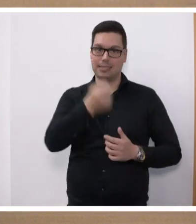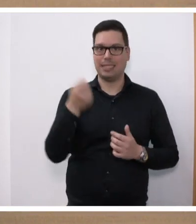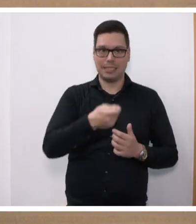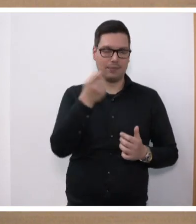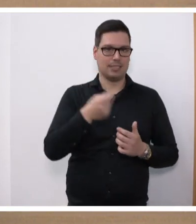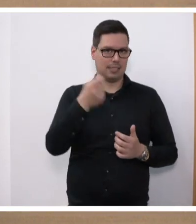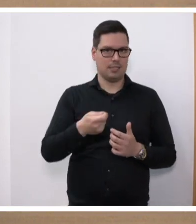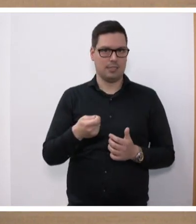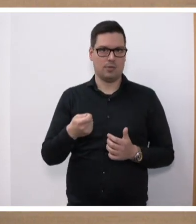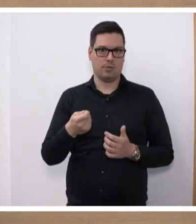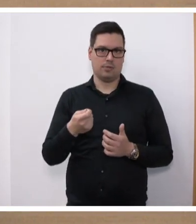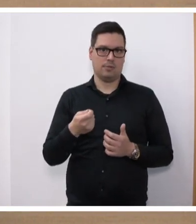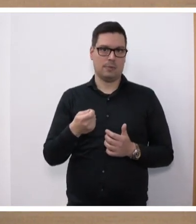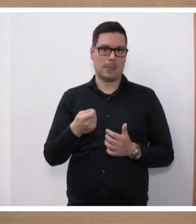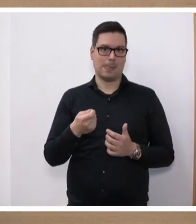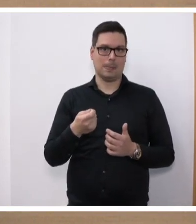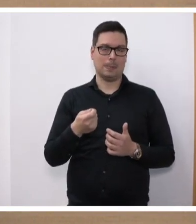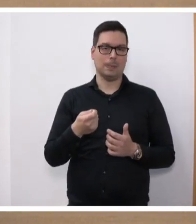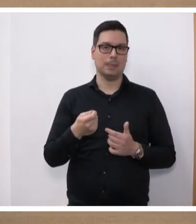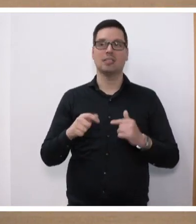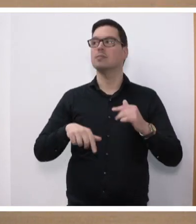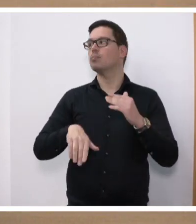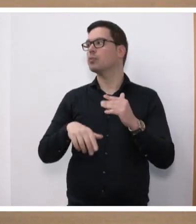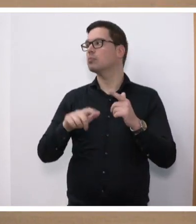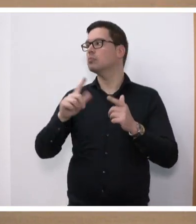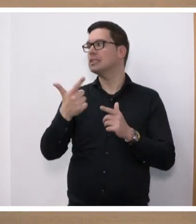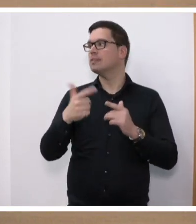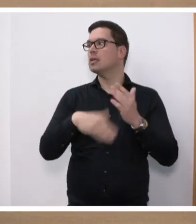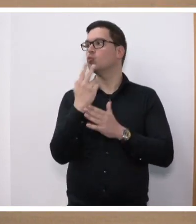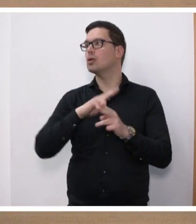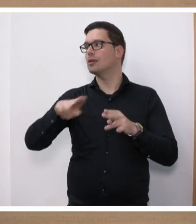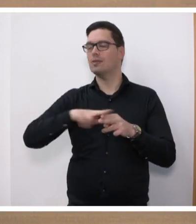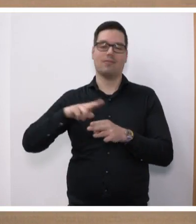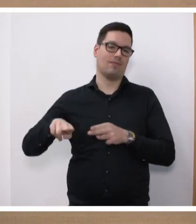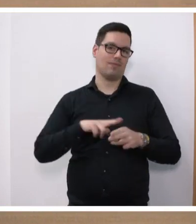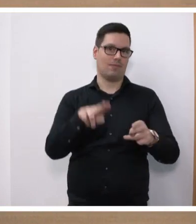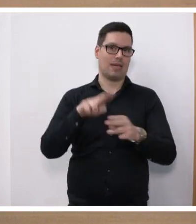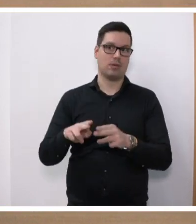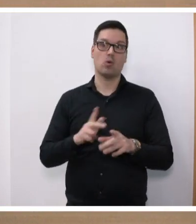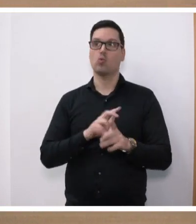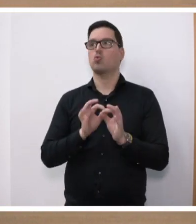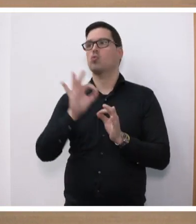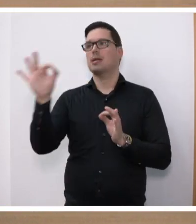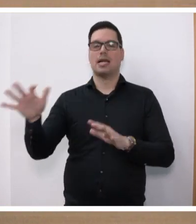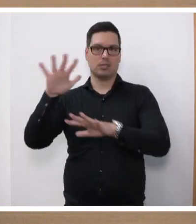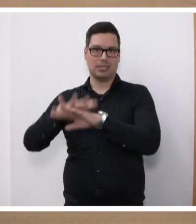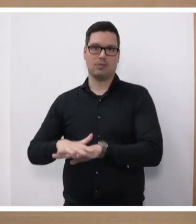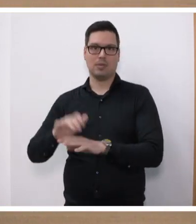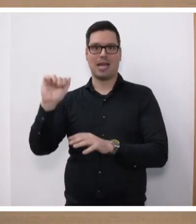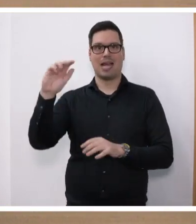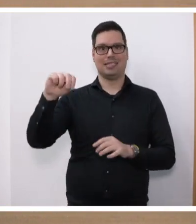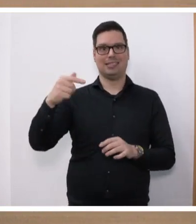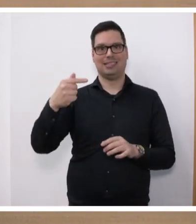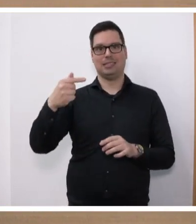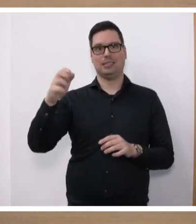den Aufbau zwei neuer Werke, aber auch in das Übertragungsnetz bei Amprion, nochmal rund 400